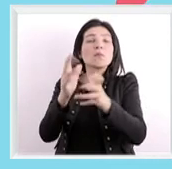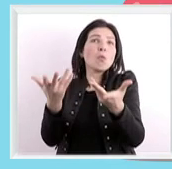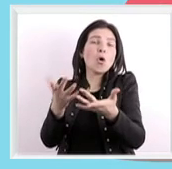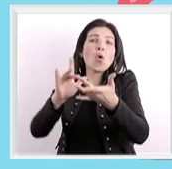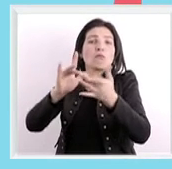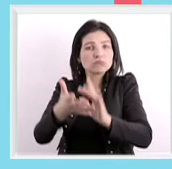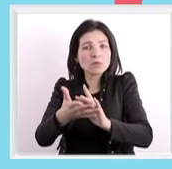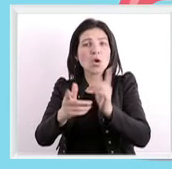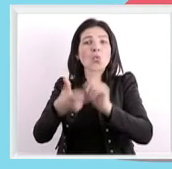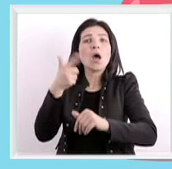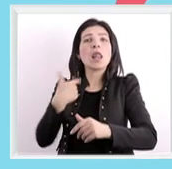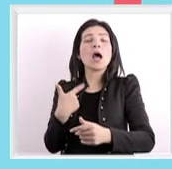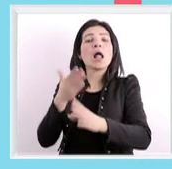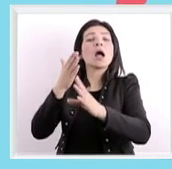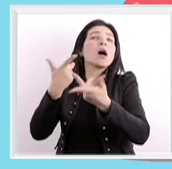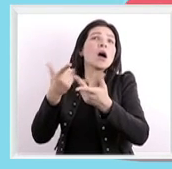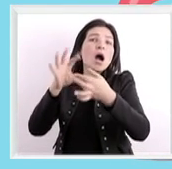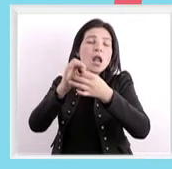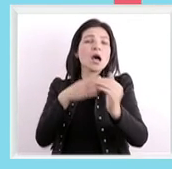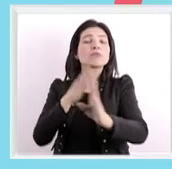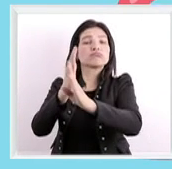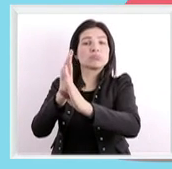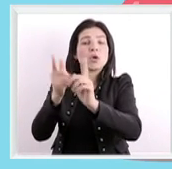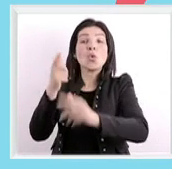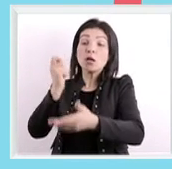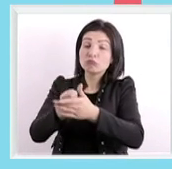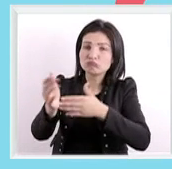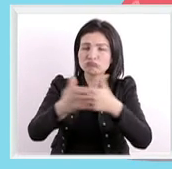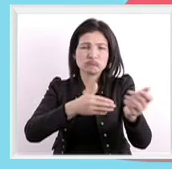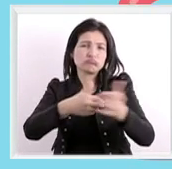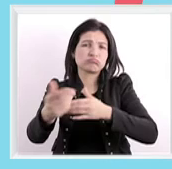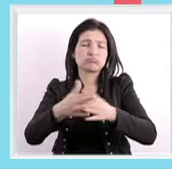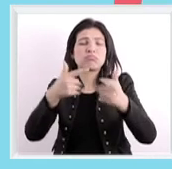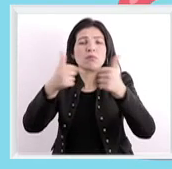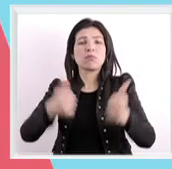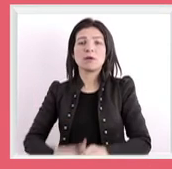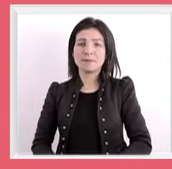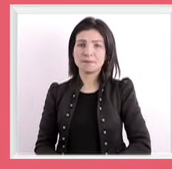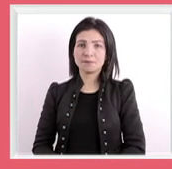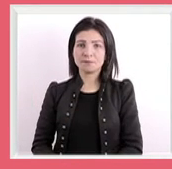بعض وإلا عن طريق المقاولة الثانوية وإلا زيدة كي تشري من عندهم منتوجهم الخاص